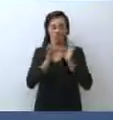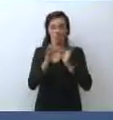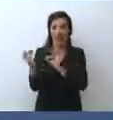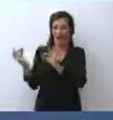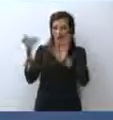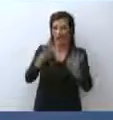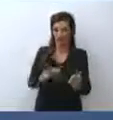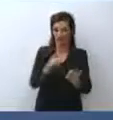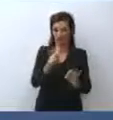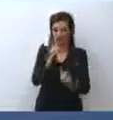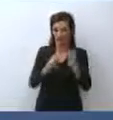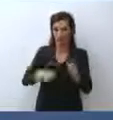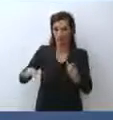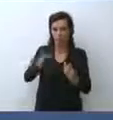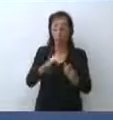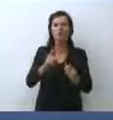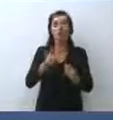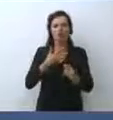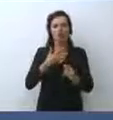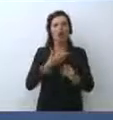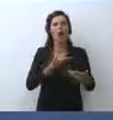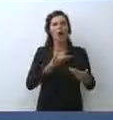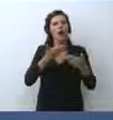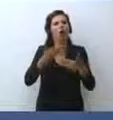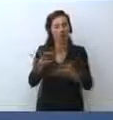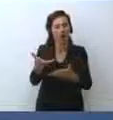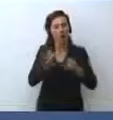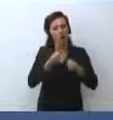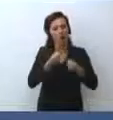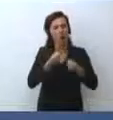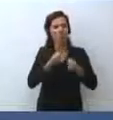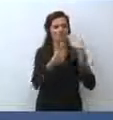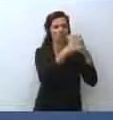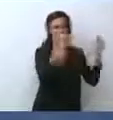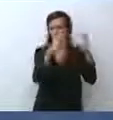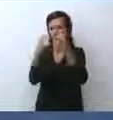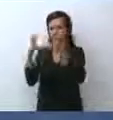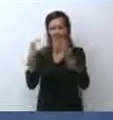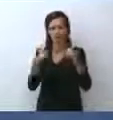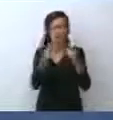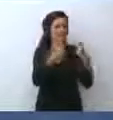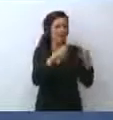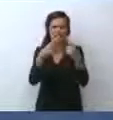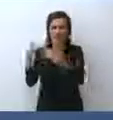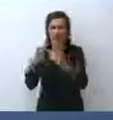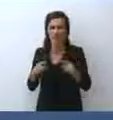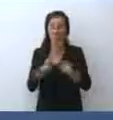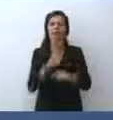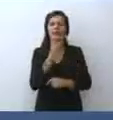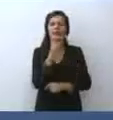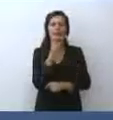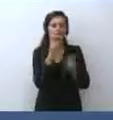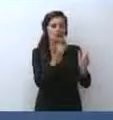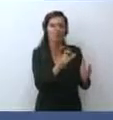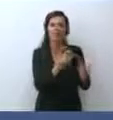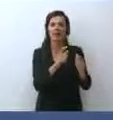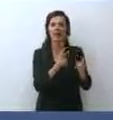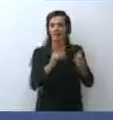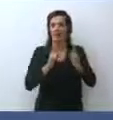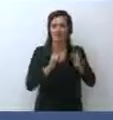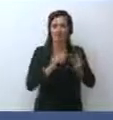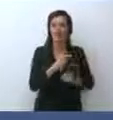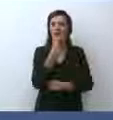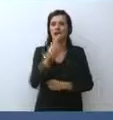strutture diverse da quelle consuete, appoggiate presso la difesa, appoggiate presso il Ministero degli